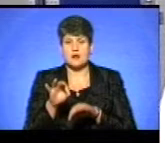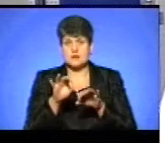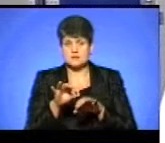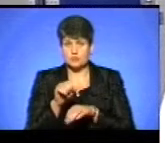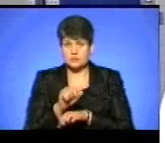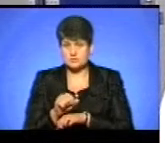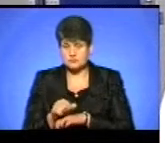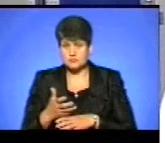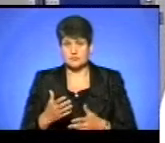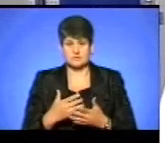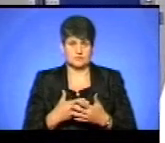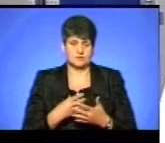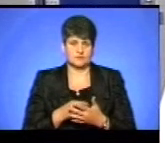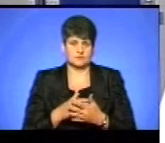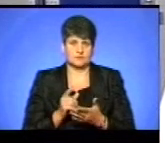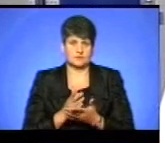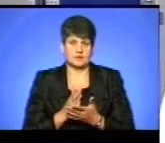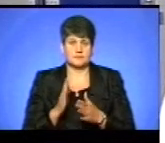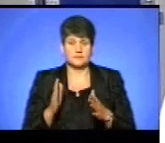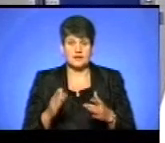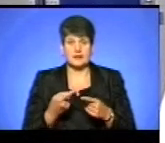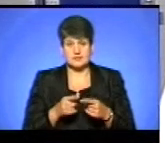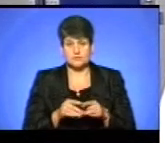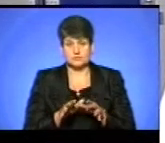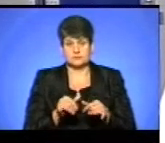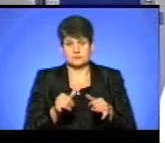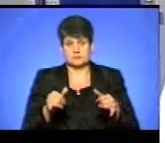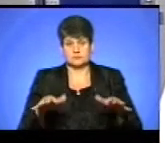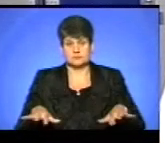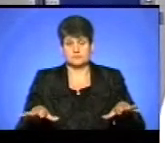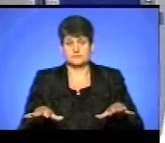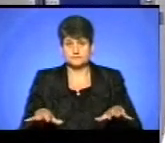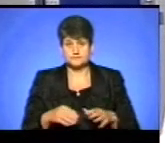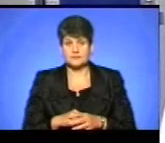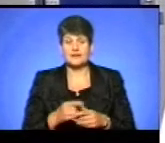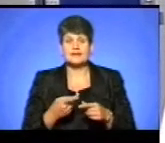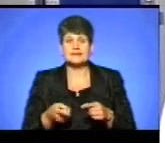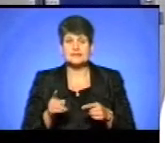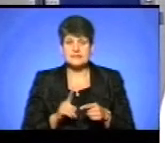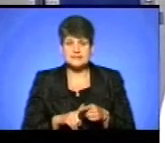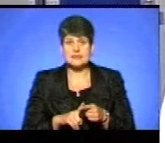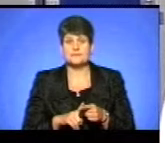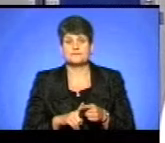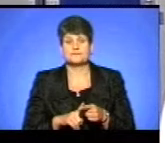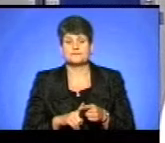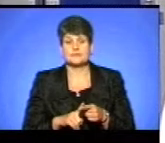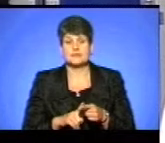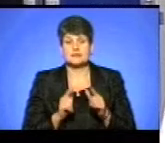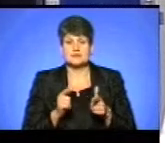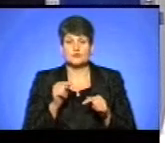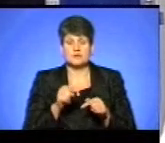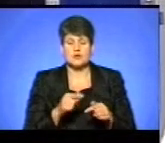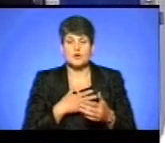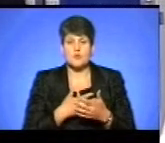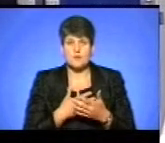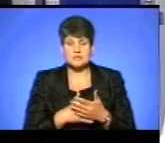повинен мати якусь свою інфраструктуру, яка буде виходити за цю територію. І все одно це згідно тих громадських слухань,